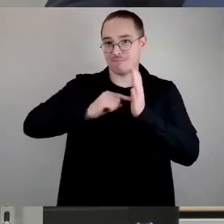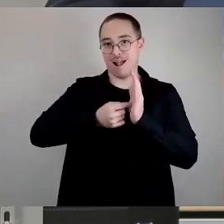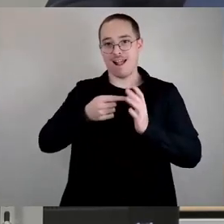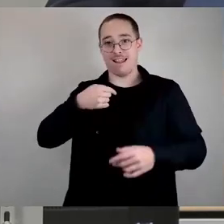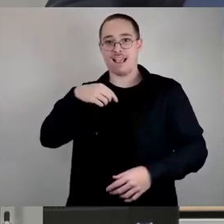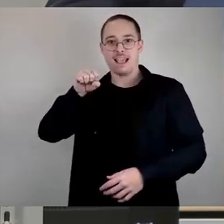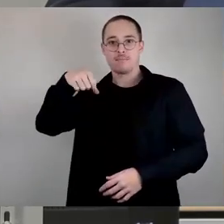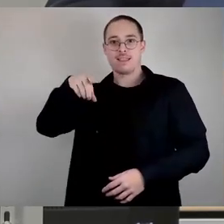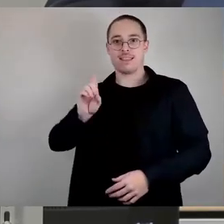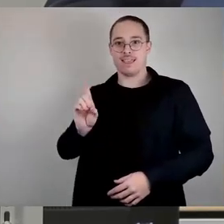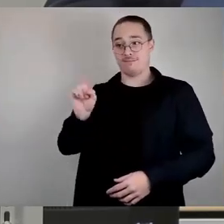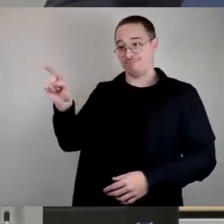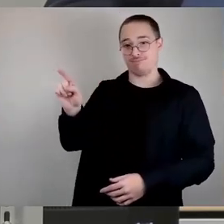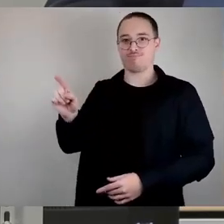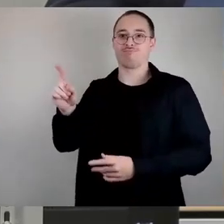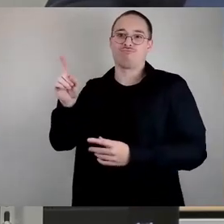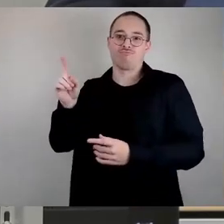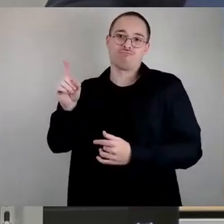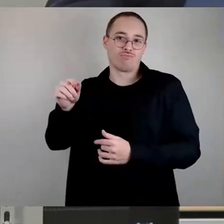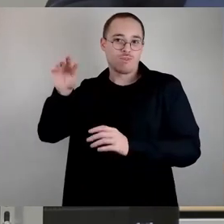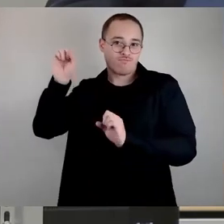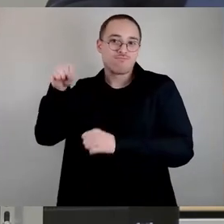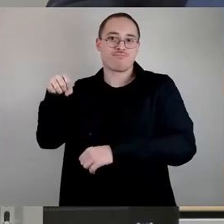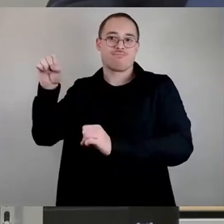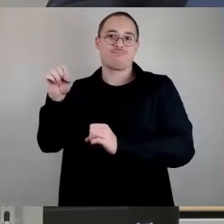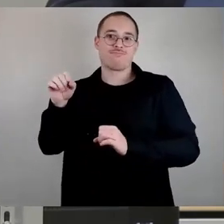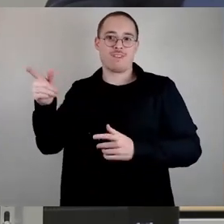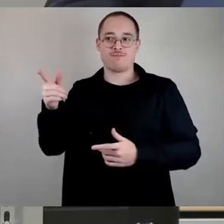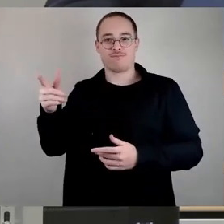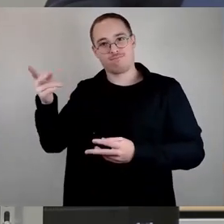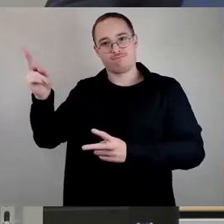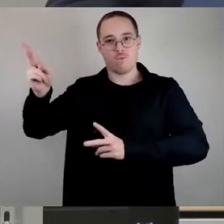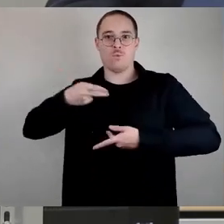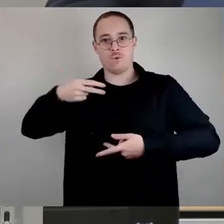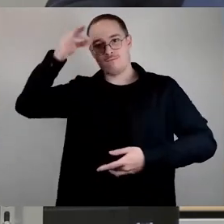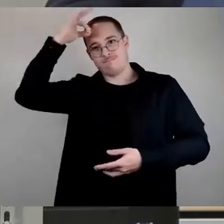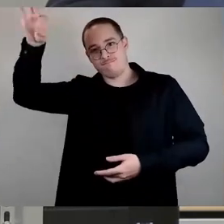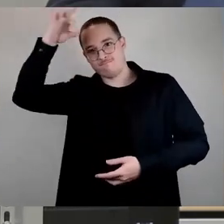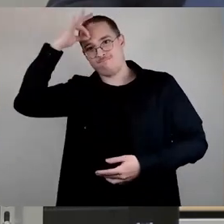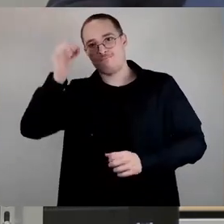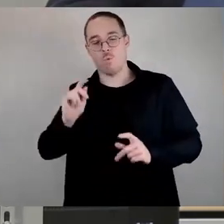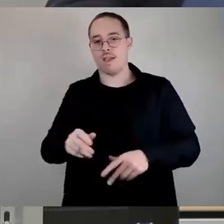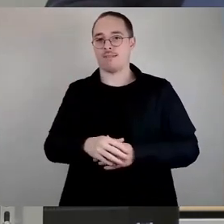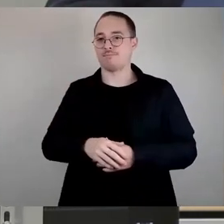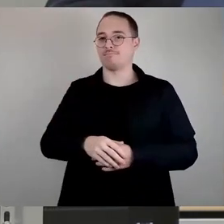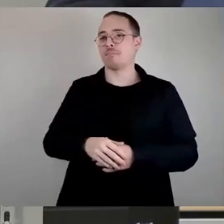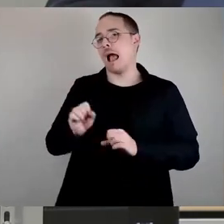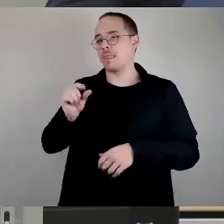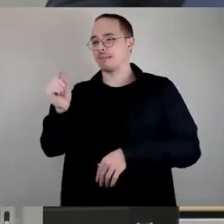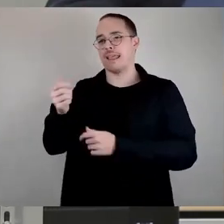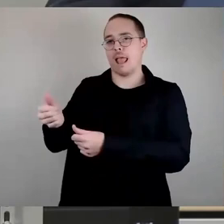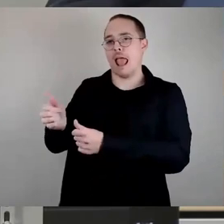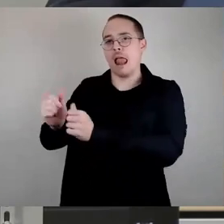da hineinbegeben hat. Das zum Ersten. Die Frage ist ja nicht, sagen, ob man vielleicht, wie die CDU gerade